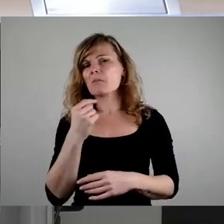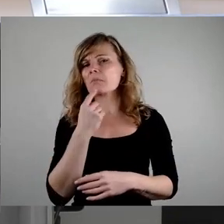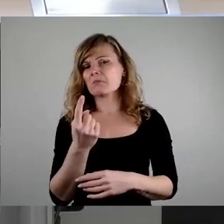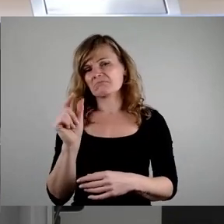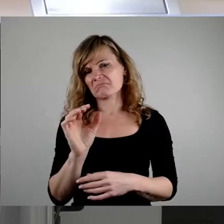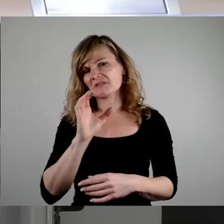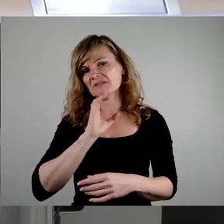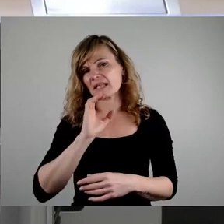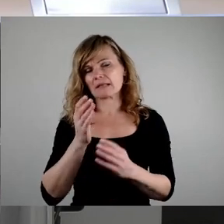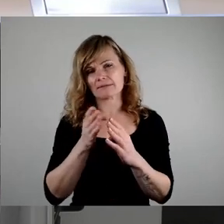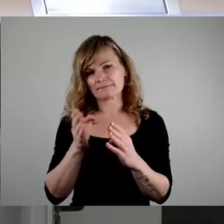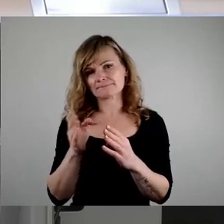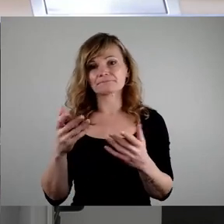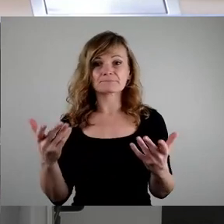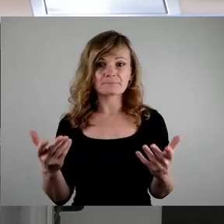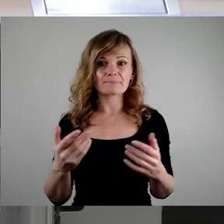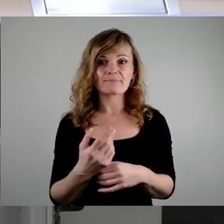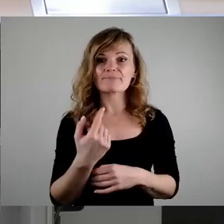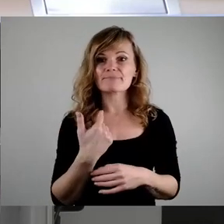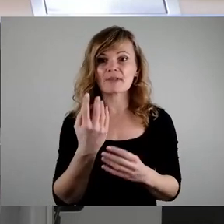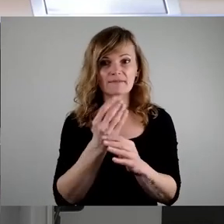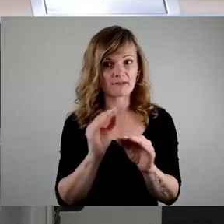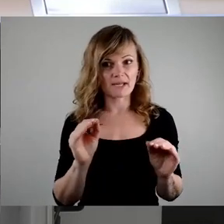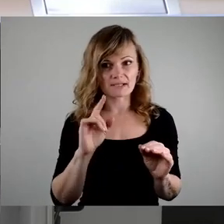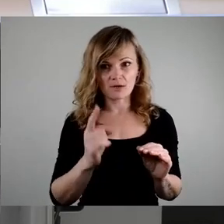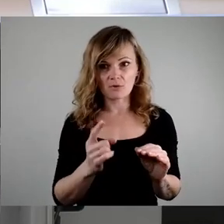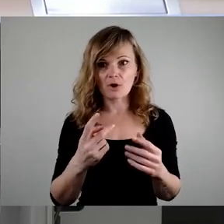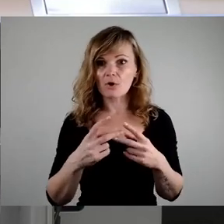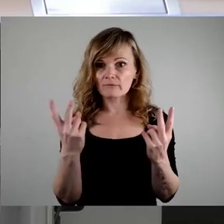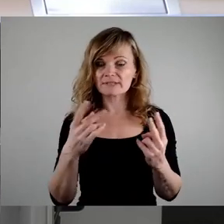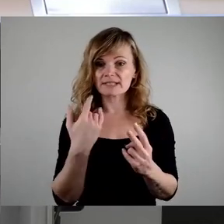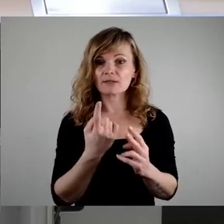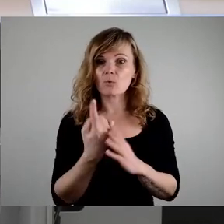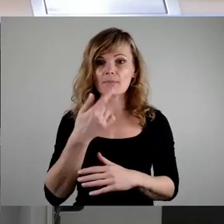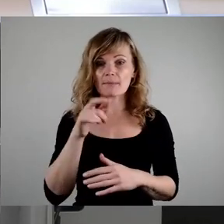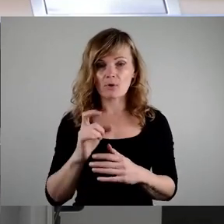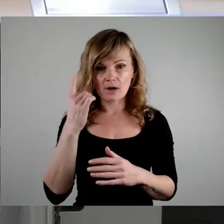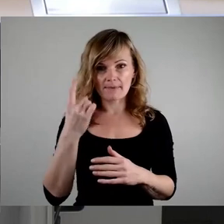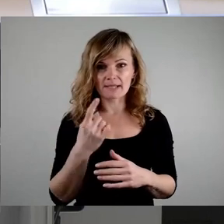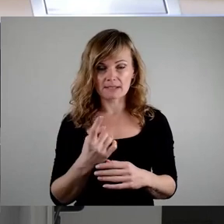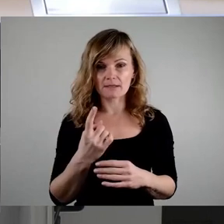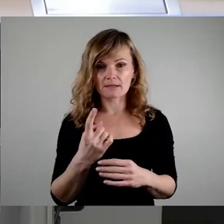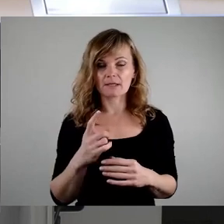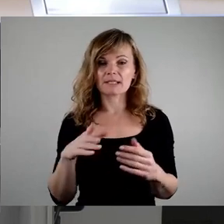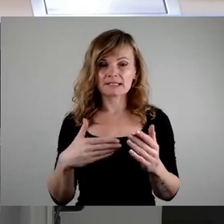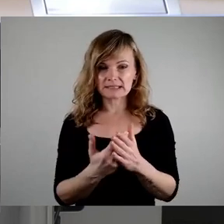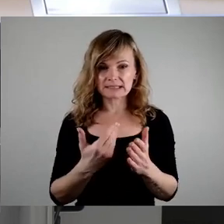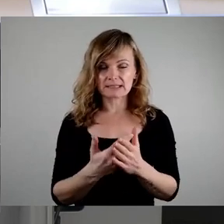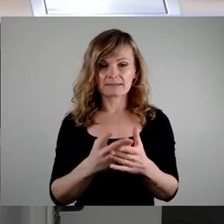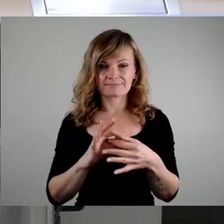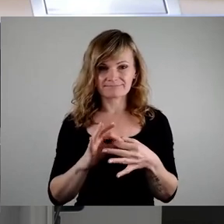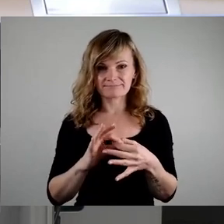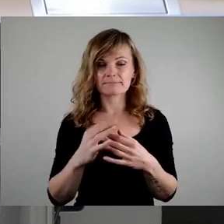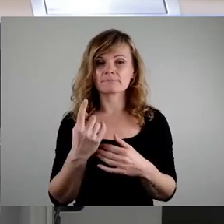verweise auch mal darauf, dass offensichtlich auch der Oberbürgermeister auf diesen Umstand, dass wir